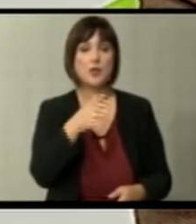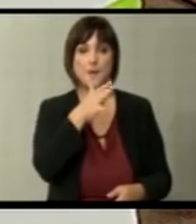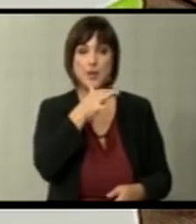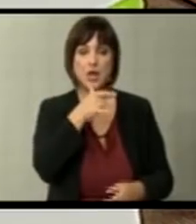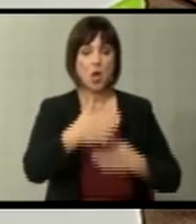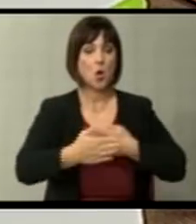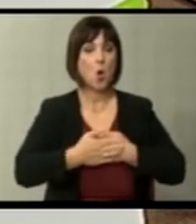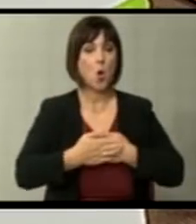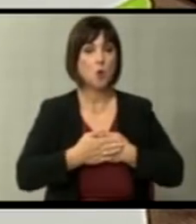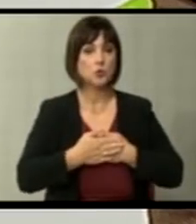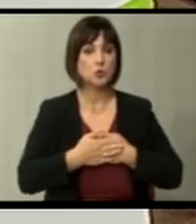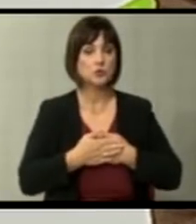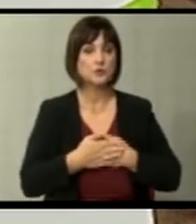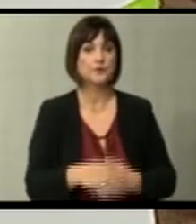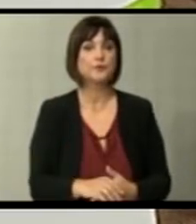како однос,